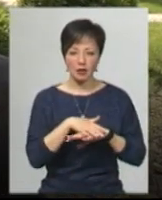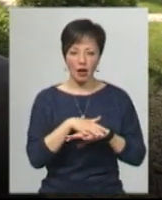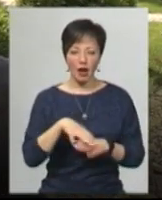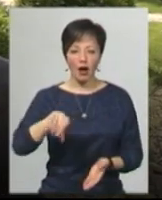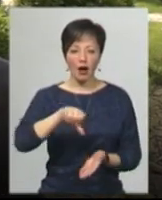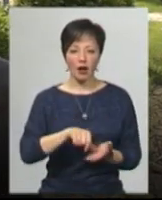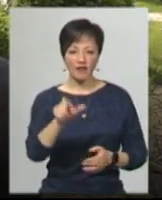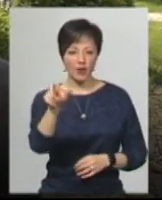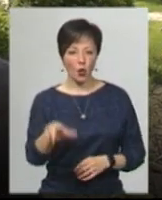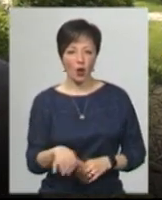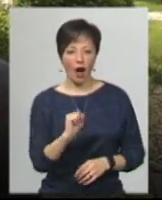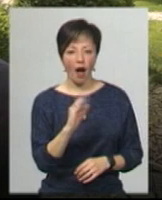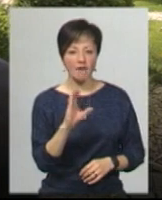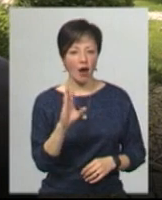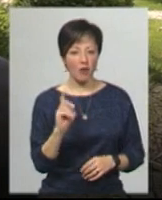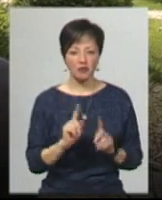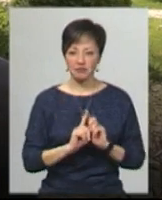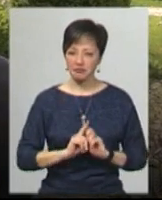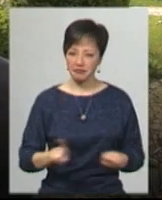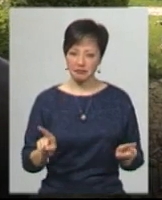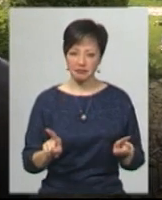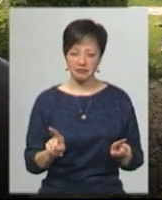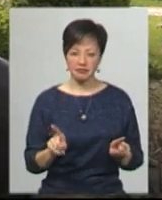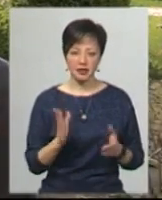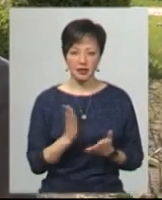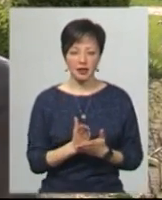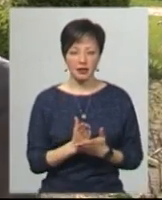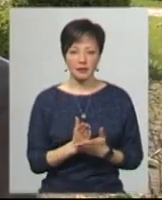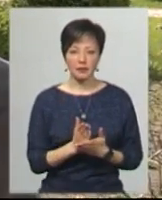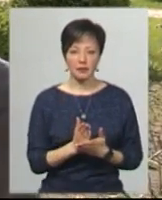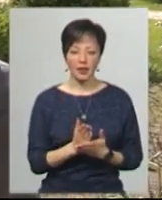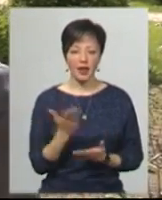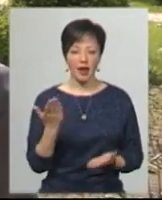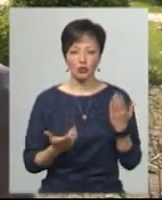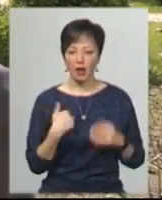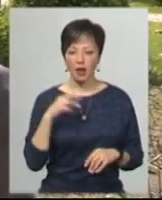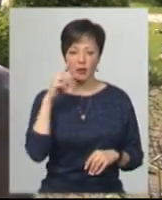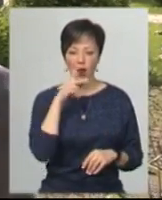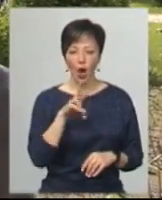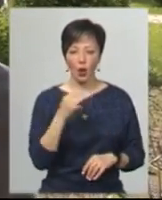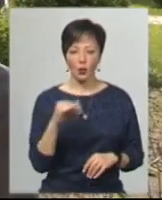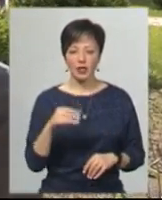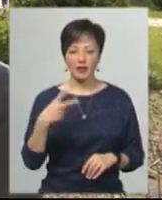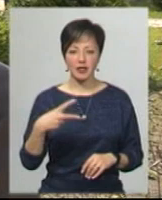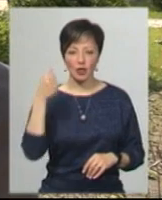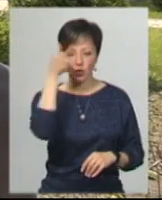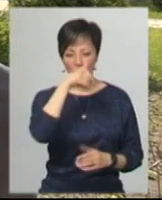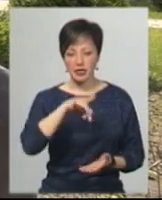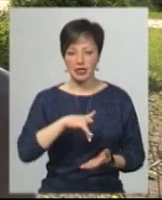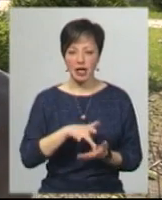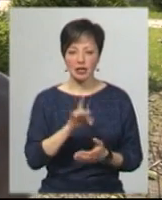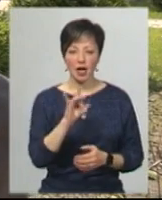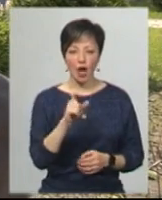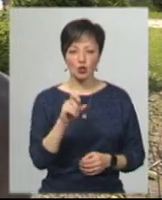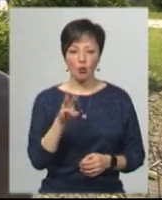фігура Авакова, вона є дуже такою неоднозначною. Якщо я не помиляюсь, у лютому 2020 року центр Розумкова проводив